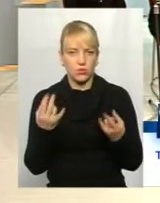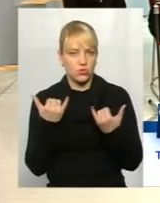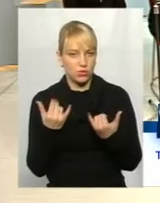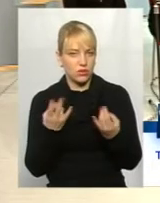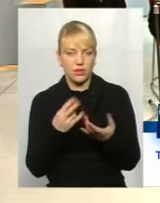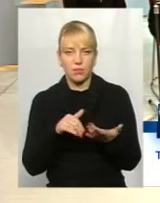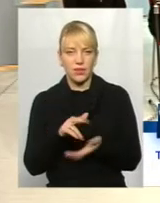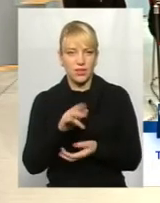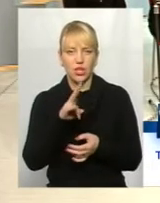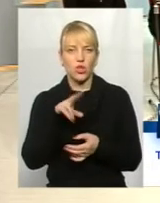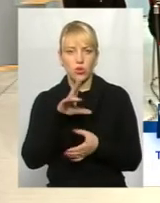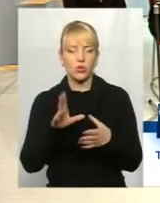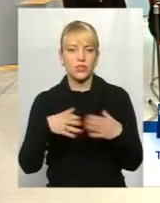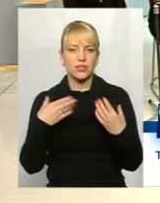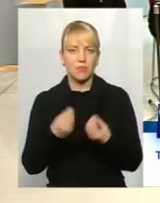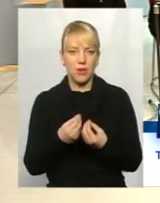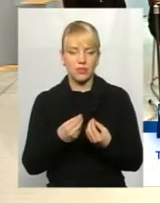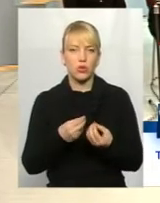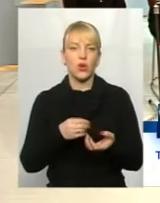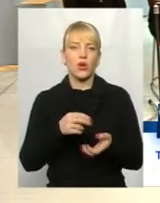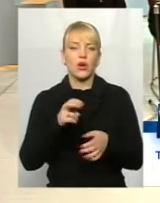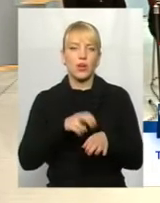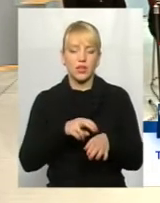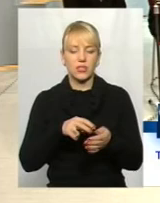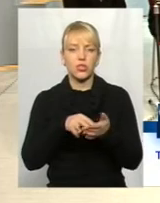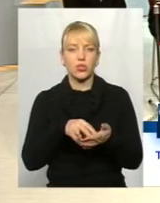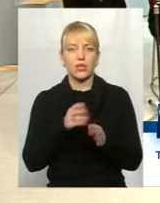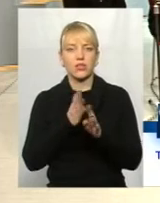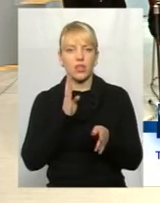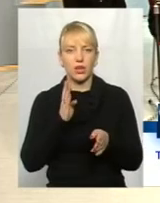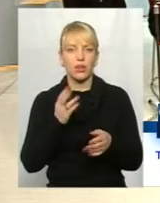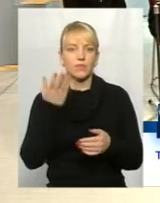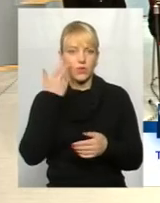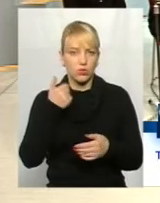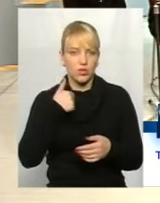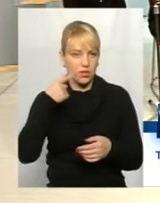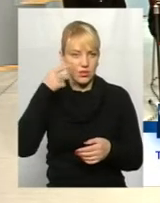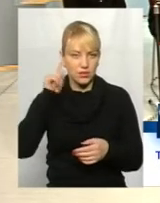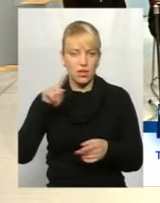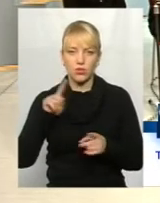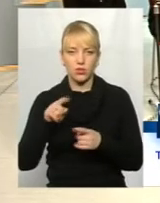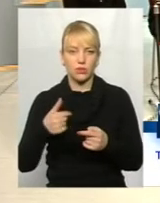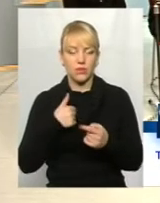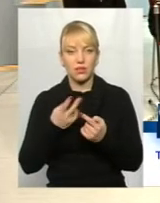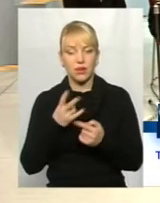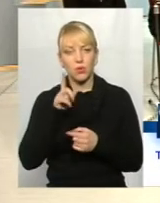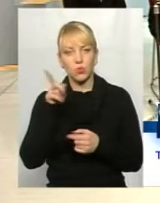сімейного лікаря, виставити чергу, а потім йти, коли я знаю, що мені треба туди?